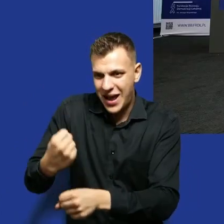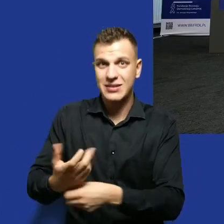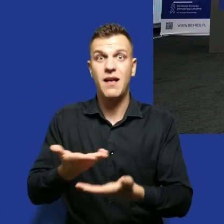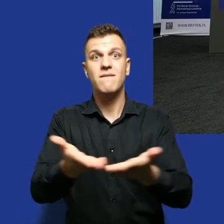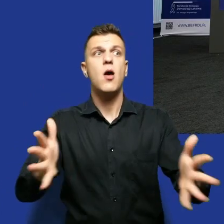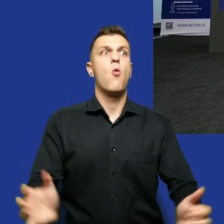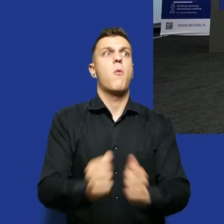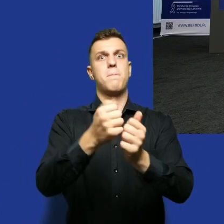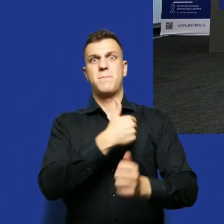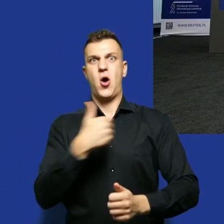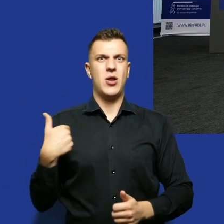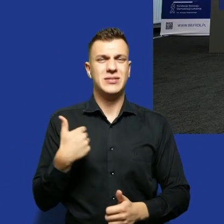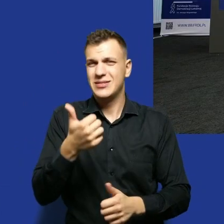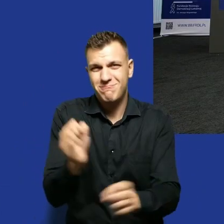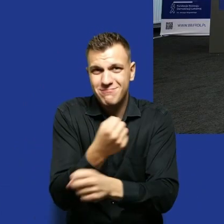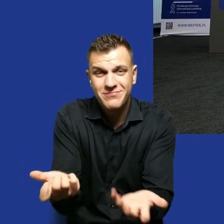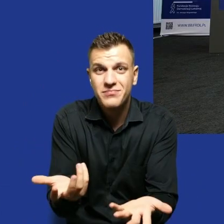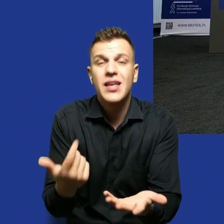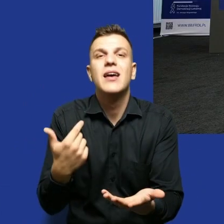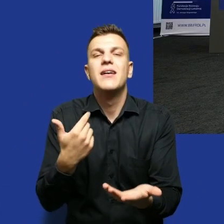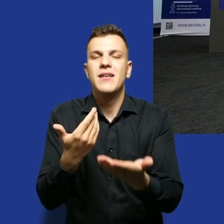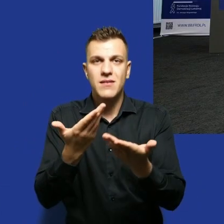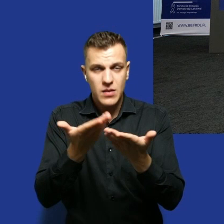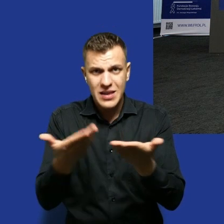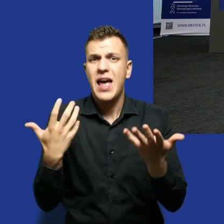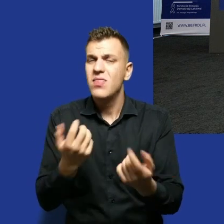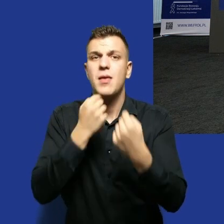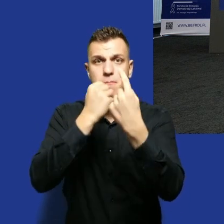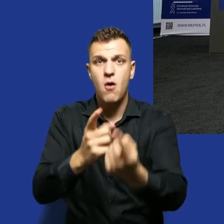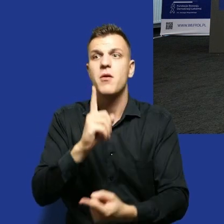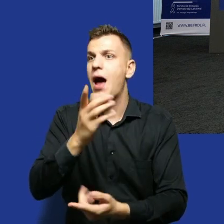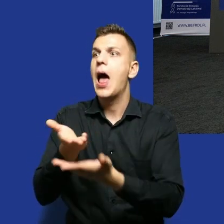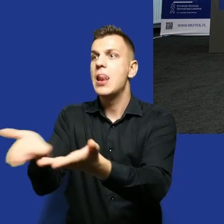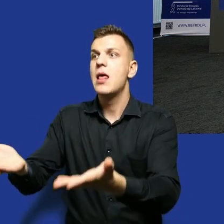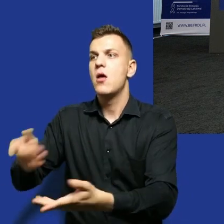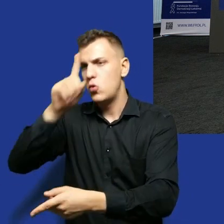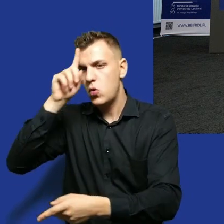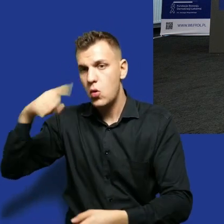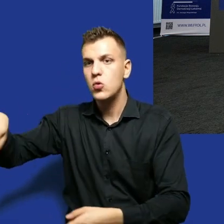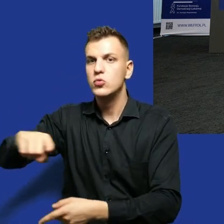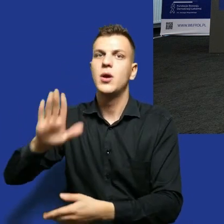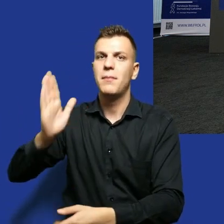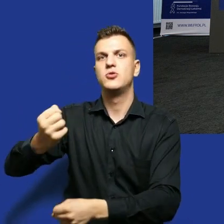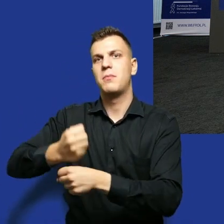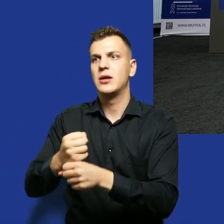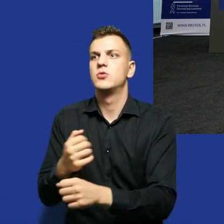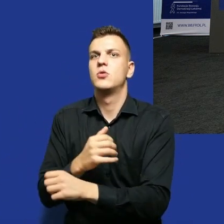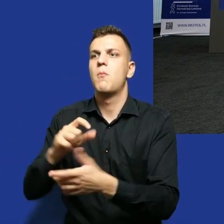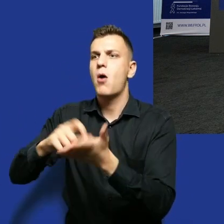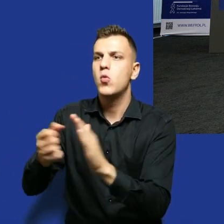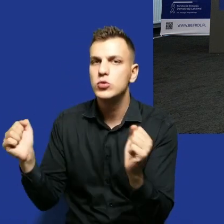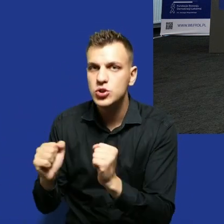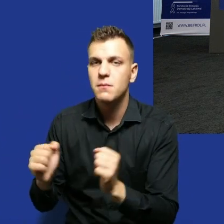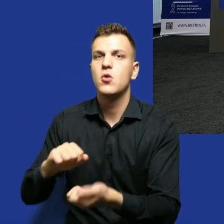narodów. Ja wam chętnie wszystko powiem, tylko nie oczekujcie, że moi ludzie będą, nie wiem, pracowali w niedogrzanych pomieszczeniach, nie wiem co, nie